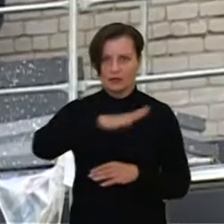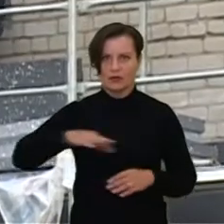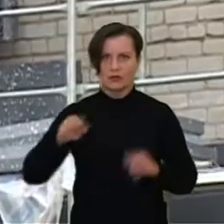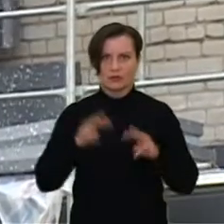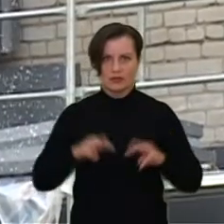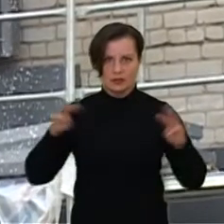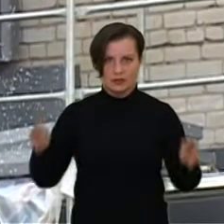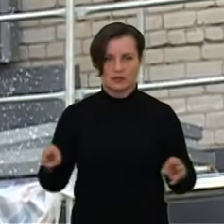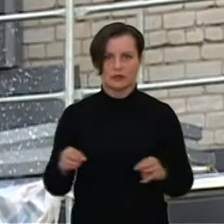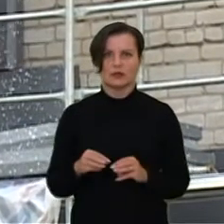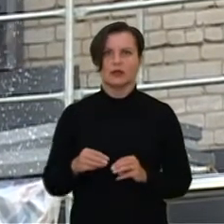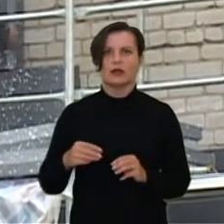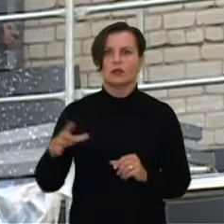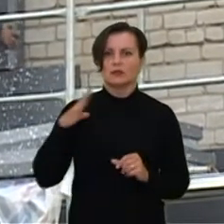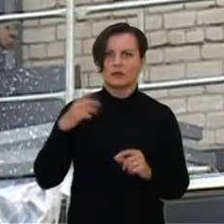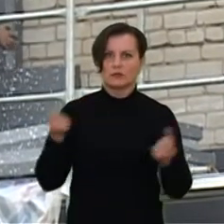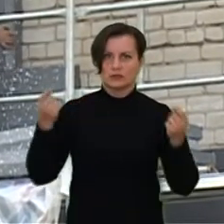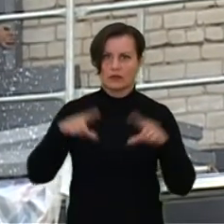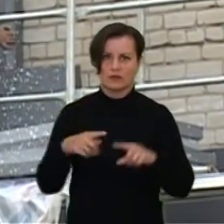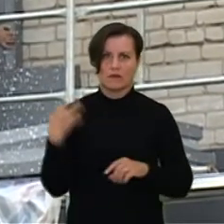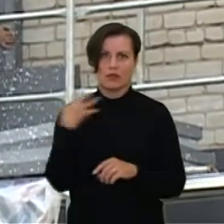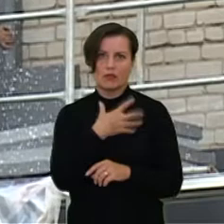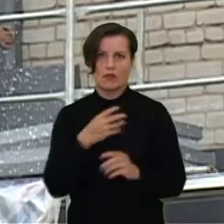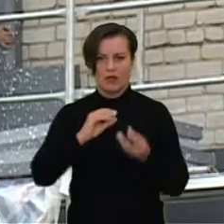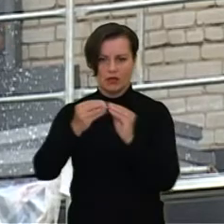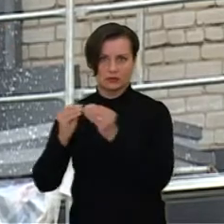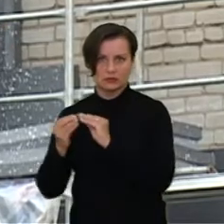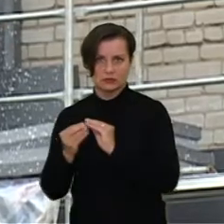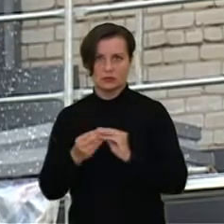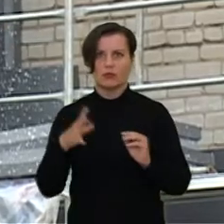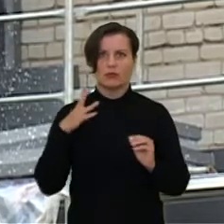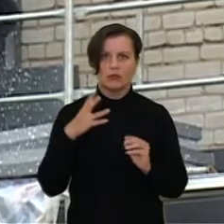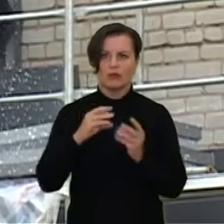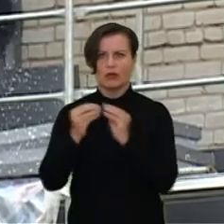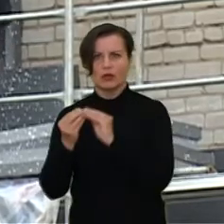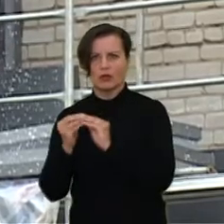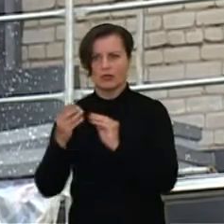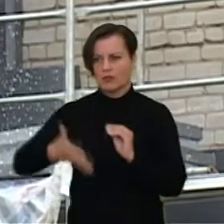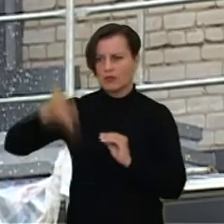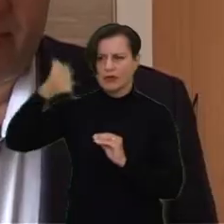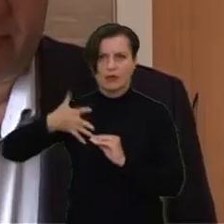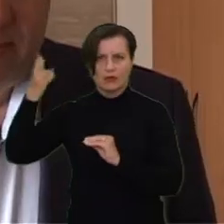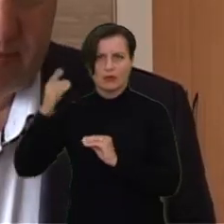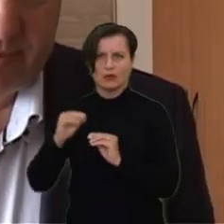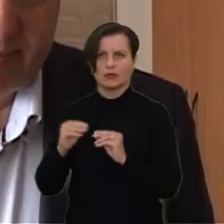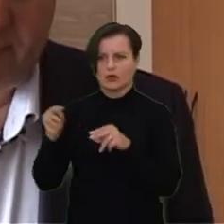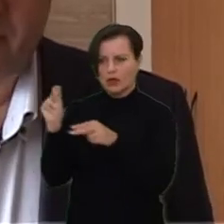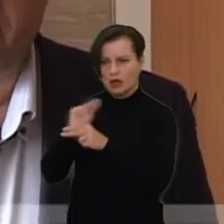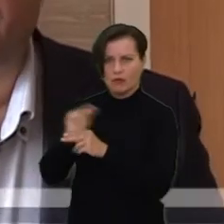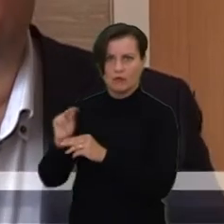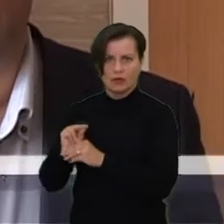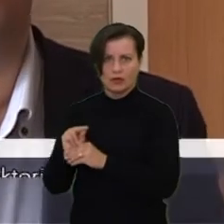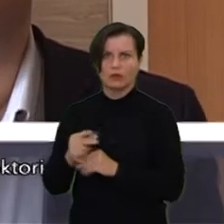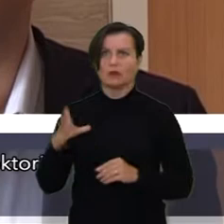Aplinkos ministerijoje vykusiame savivaldybių vadovų pasitarime buvo aptarta daugia būčių namų renovacija. Teko būti